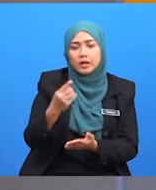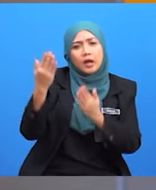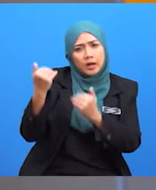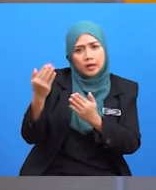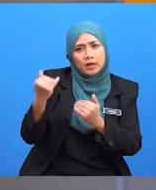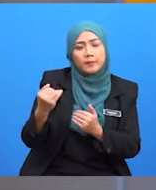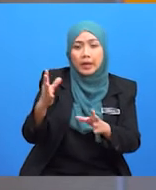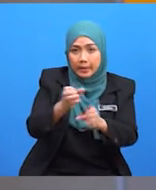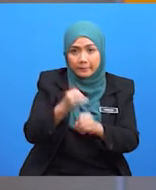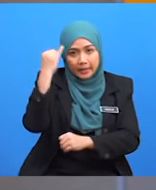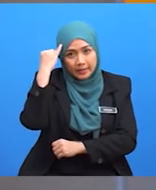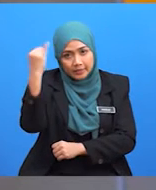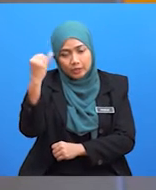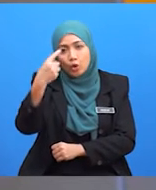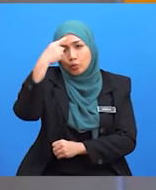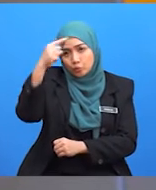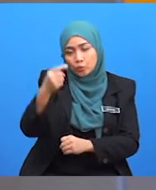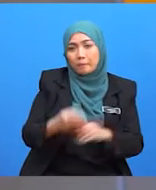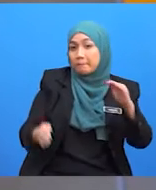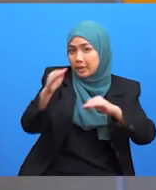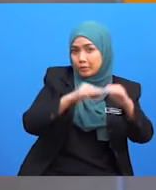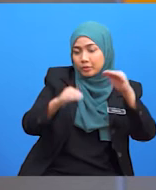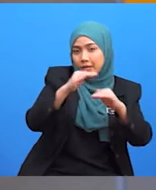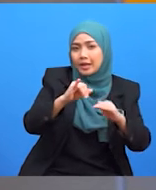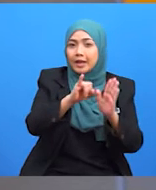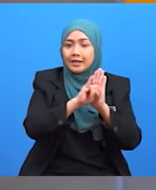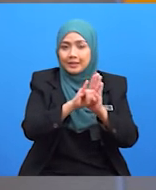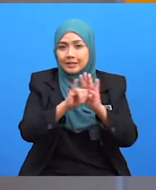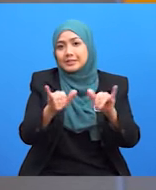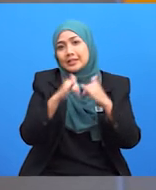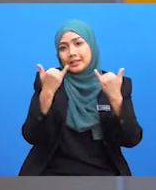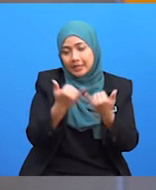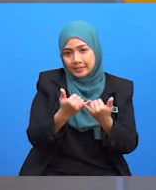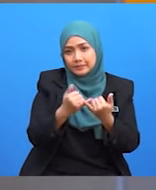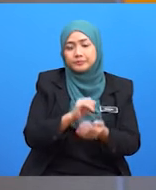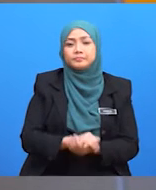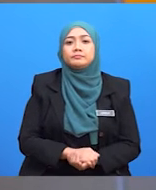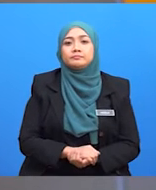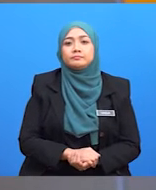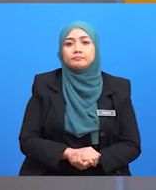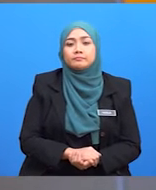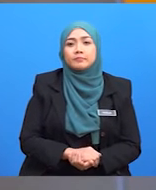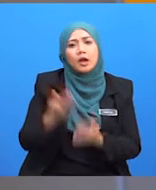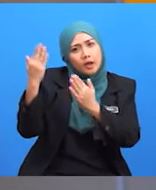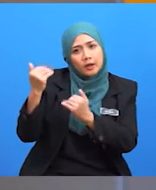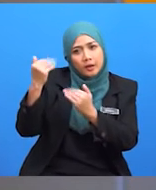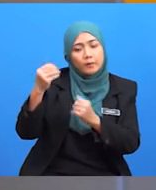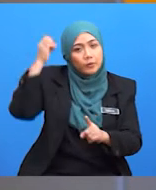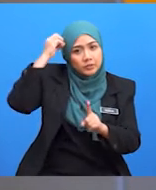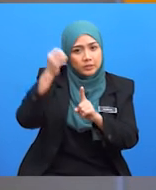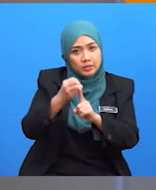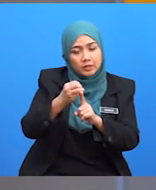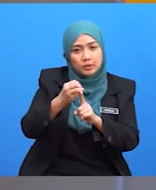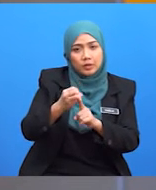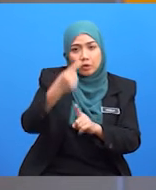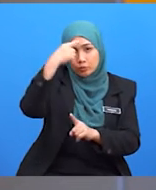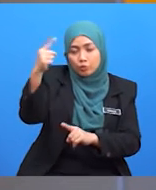mendapat idea yang jelas dalam membangunkan identiti korporat bagi sesebuah syarikat saya juga berharap objektif pembelajaran